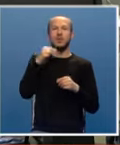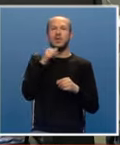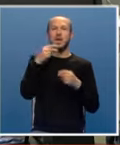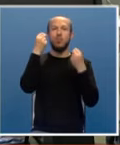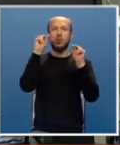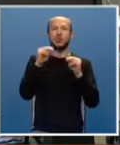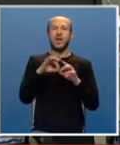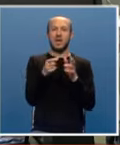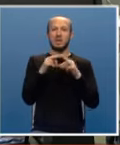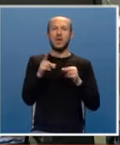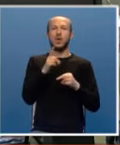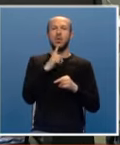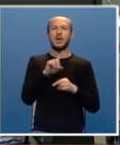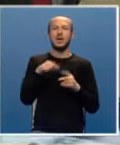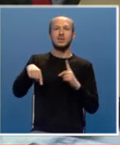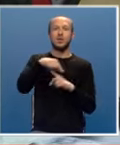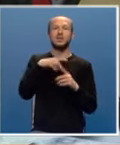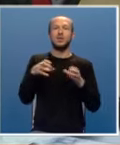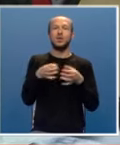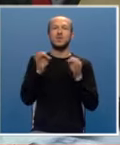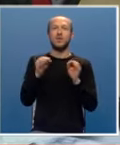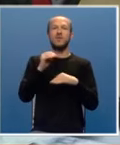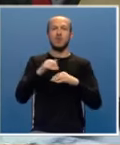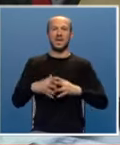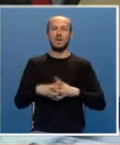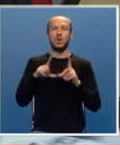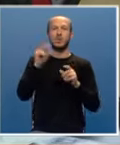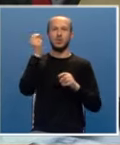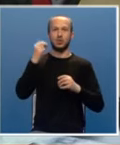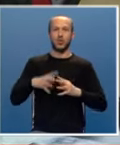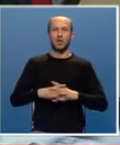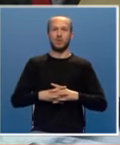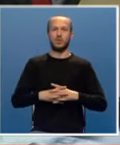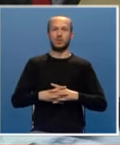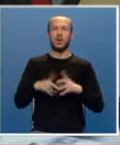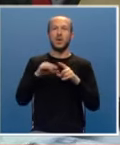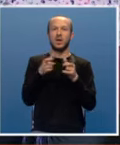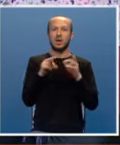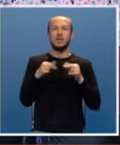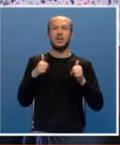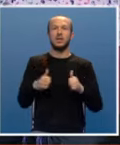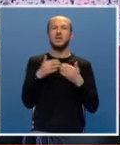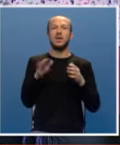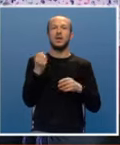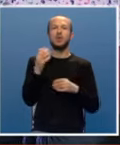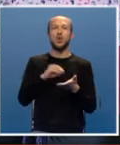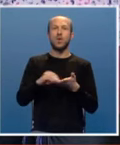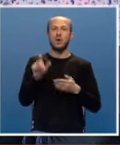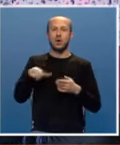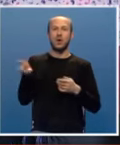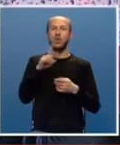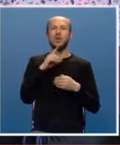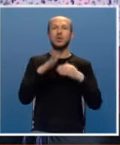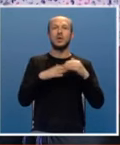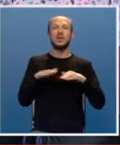respektabilnu agenciju koja je nezaobilazan dio sistema informisanja u Republici Srpskoj. U agenciji je i danas veliki broj novinara koji su